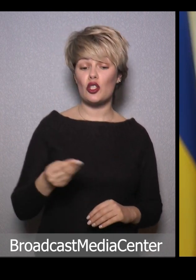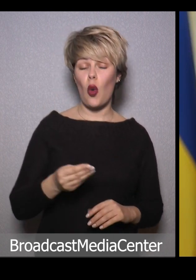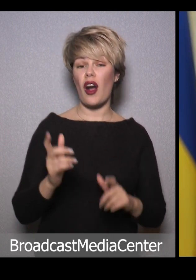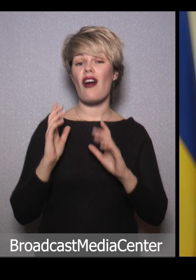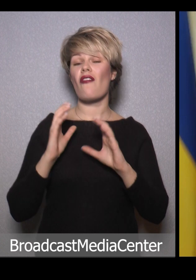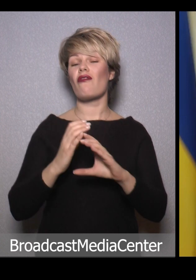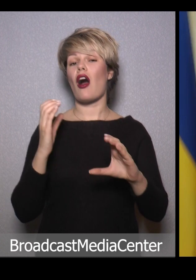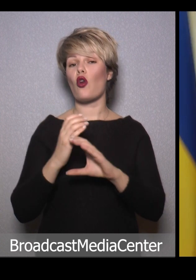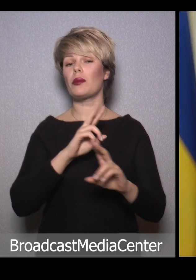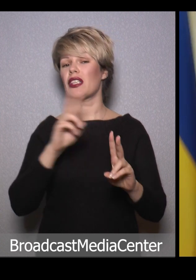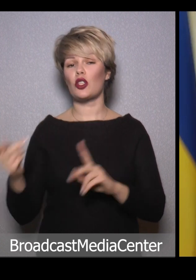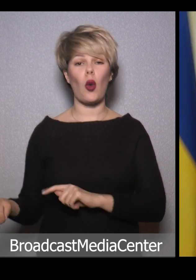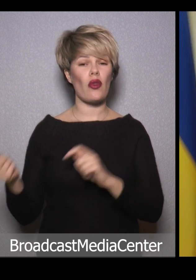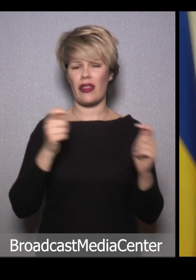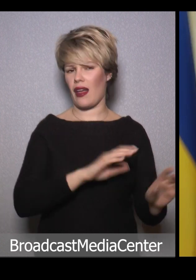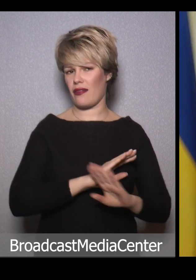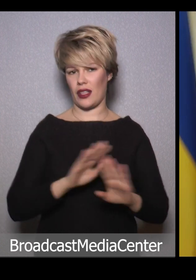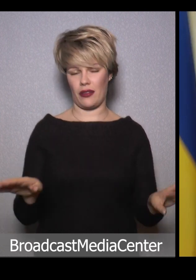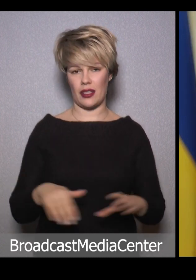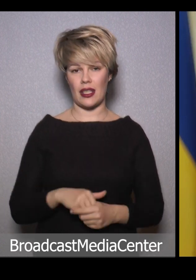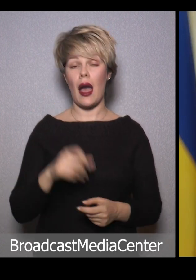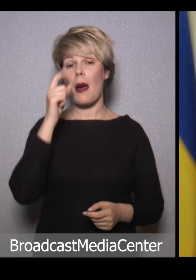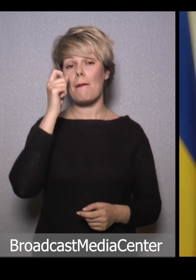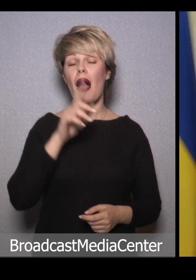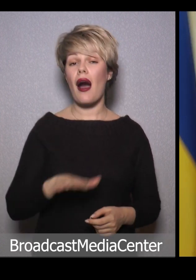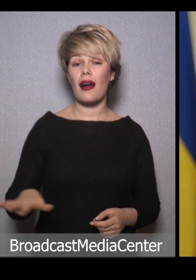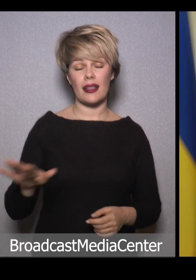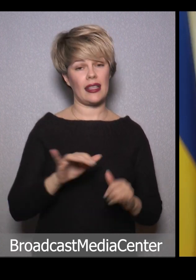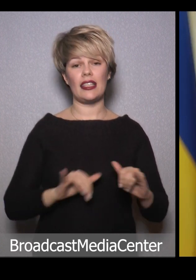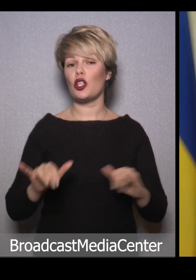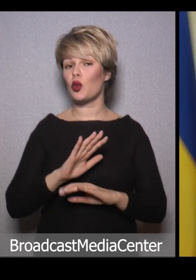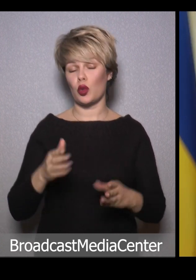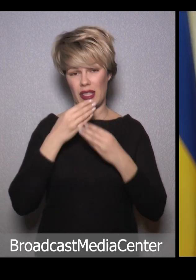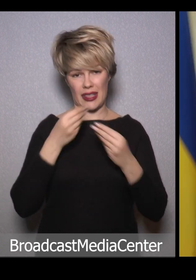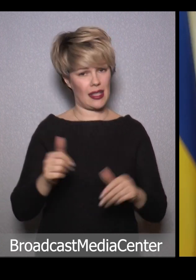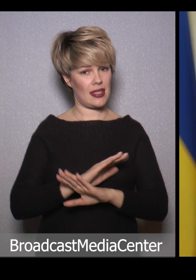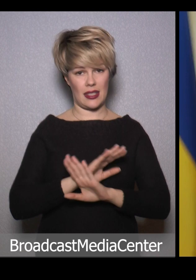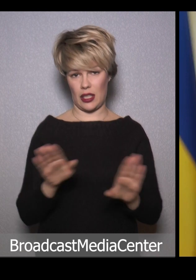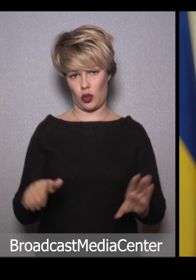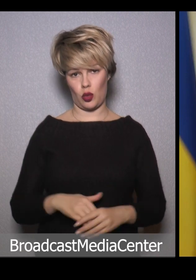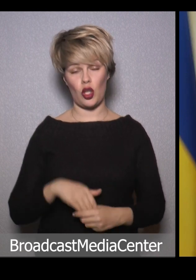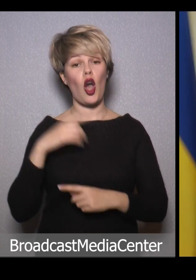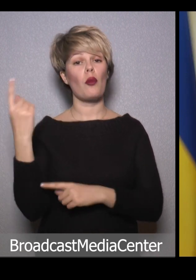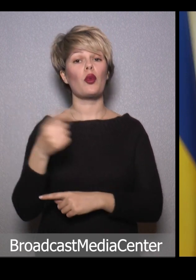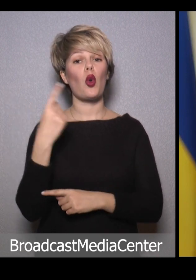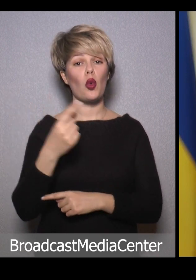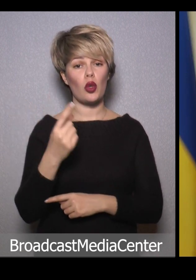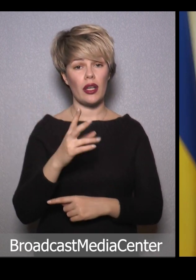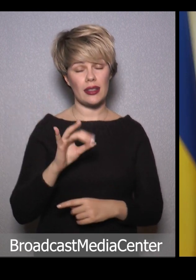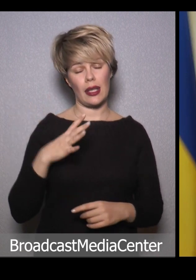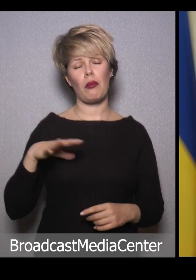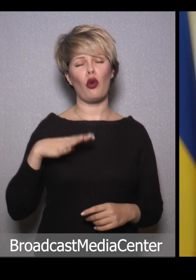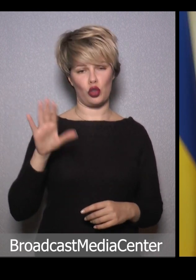вагонами ніхто не вивезе. Парки нікуди не зникнуть. Прогулянки